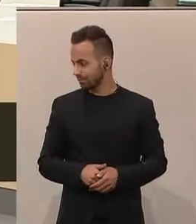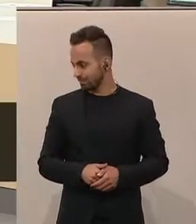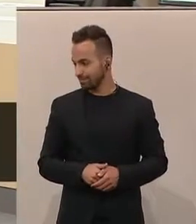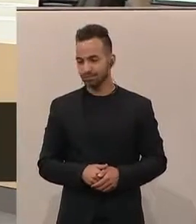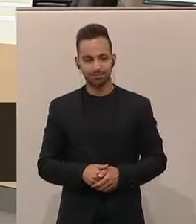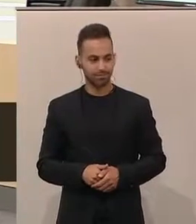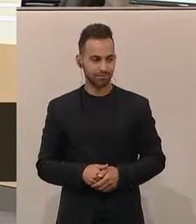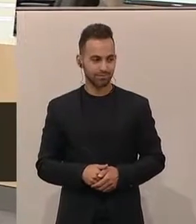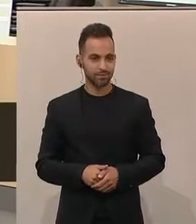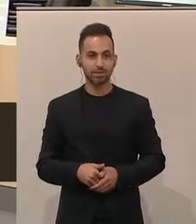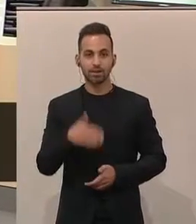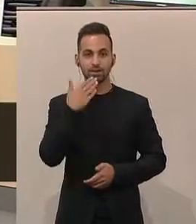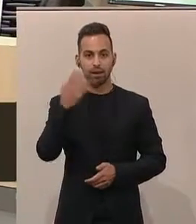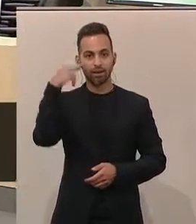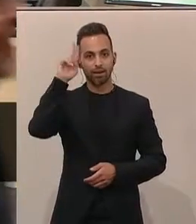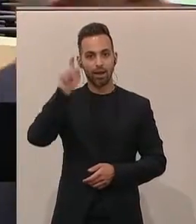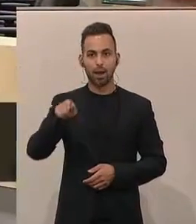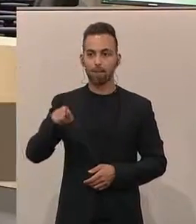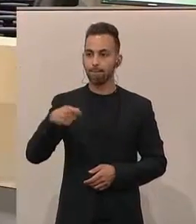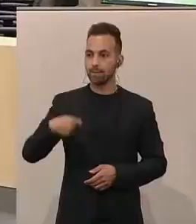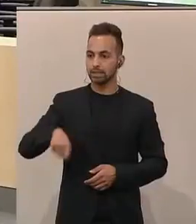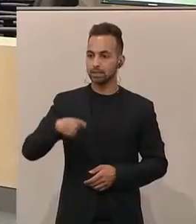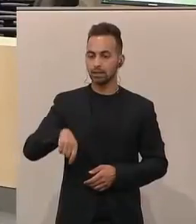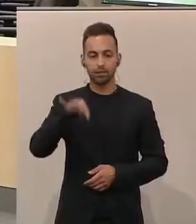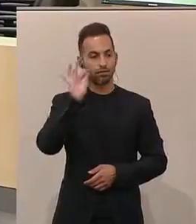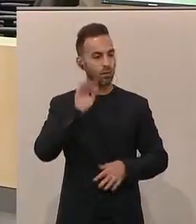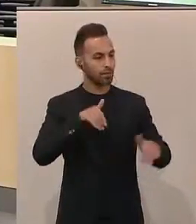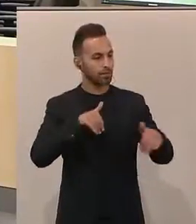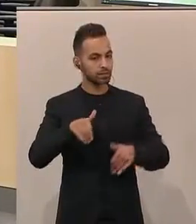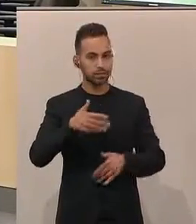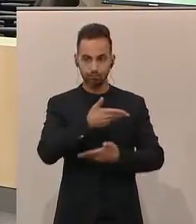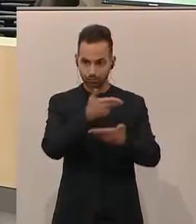eine Teilzeitregelung treffen kann mit dem Arbeitgeber.